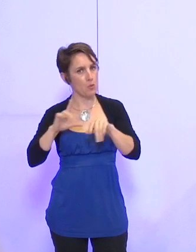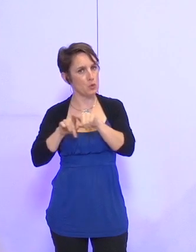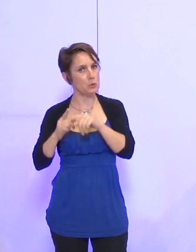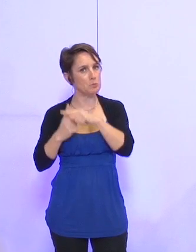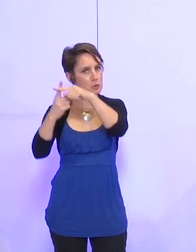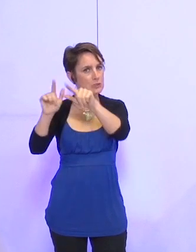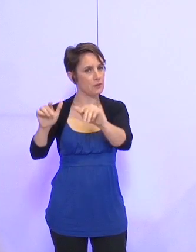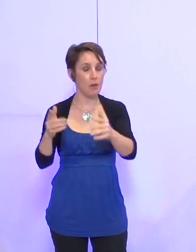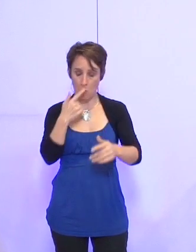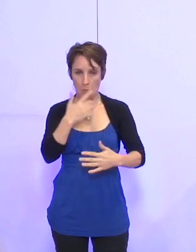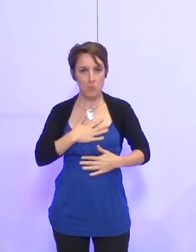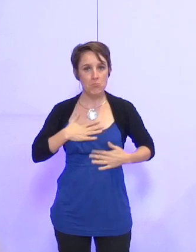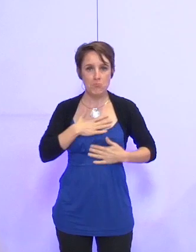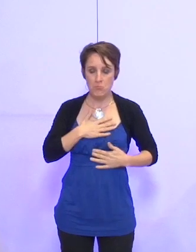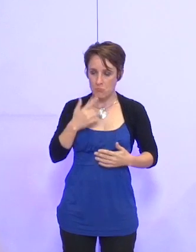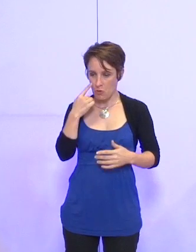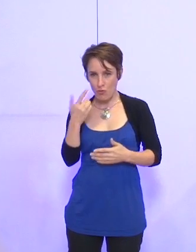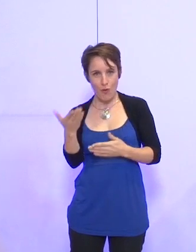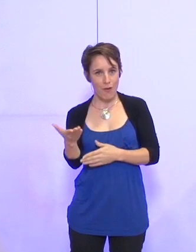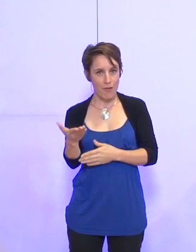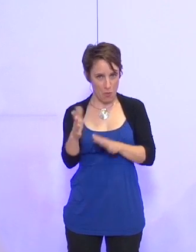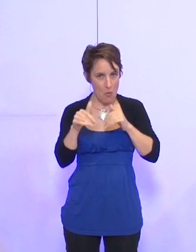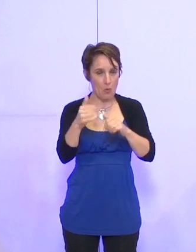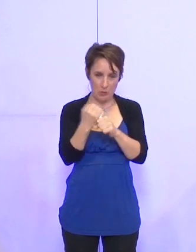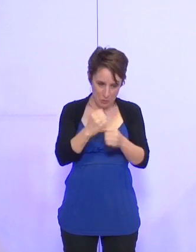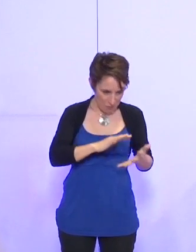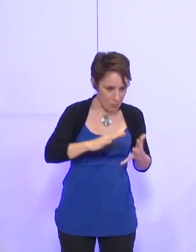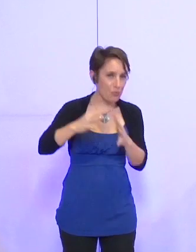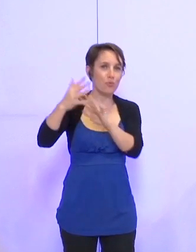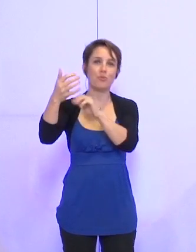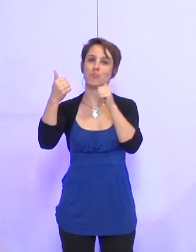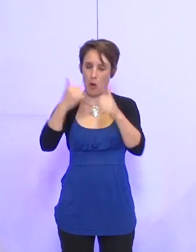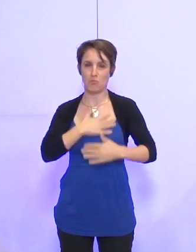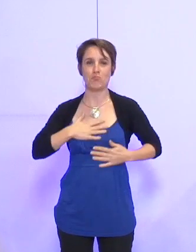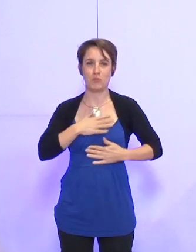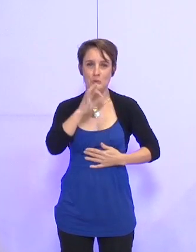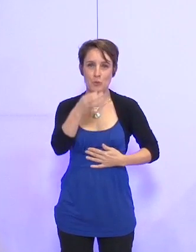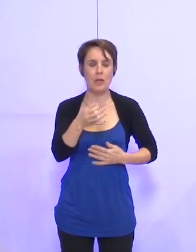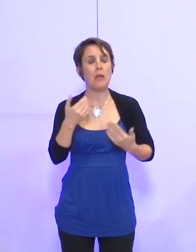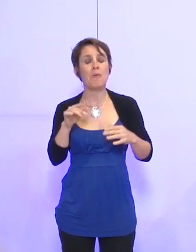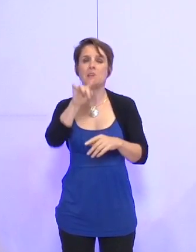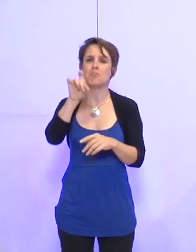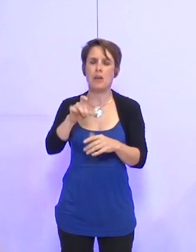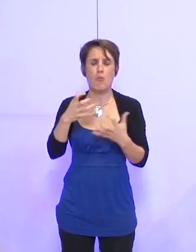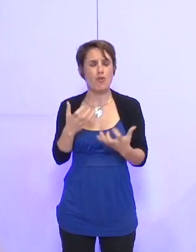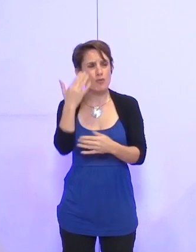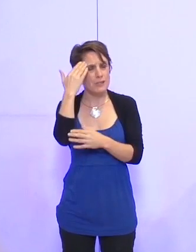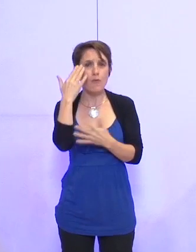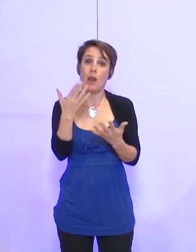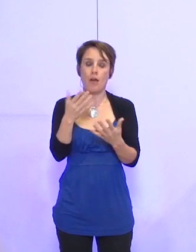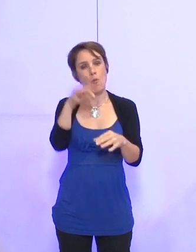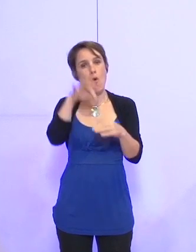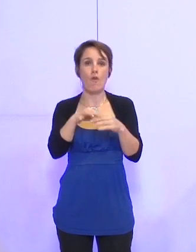Et moi, je me réjouis de voir qu'on continue à travailler en ce sens. Je voudrais juste savoir si, puisque là, on vote pour une année